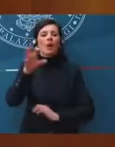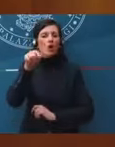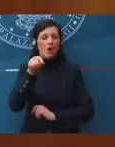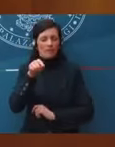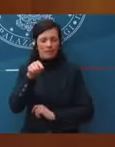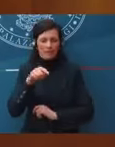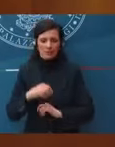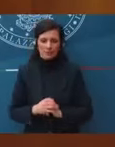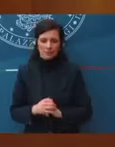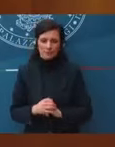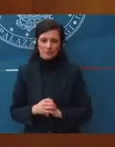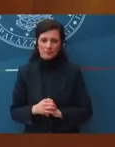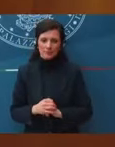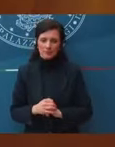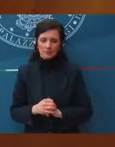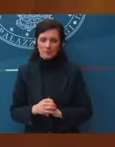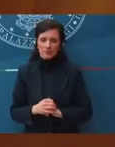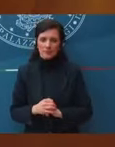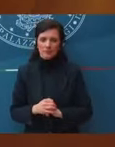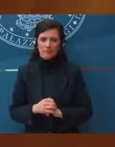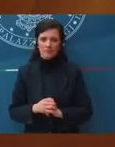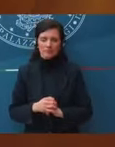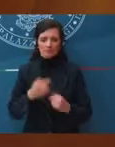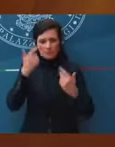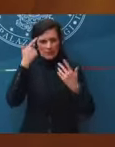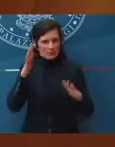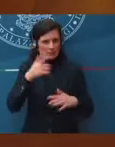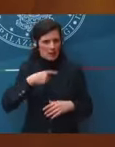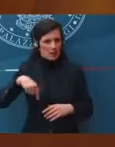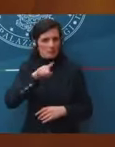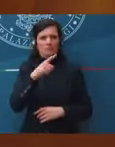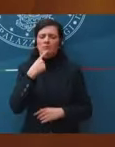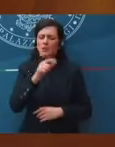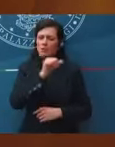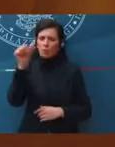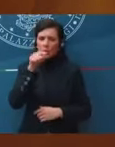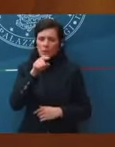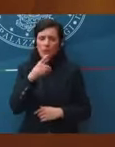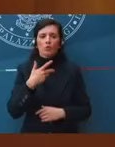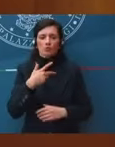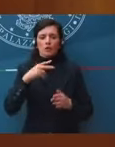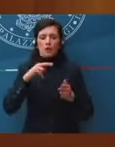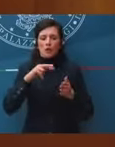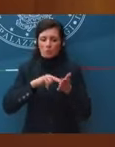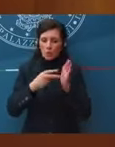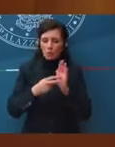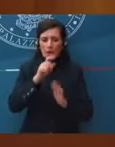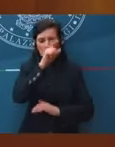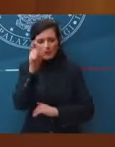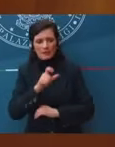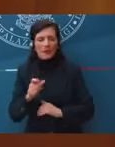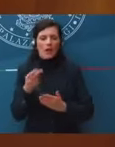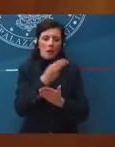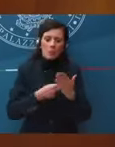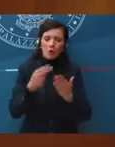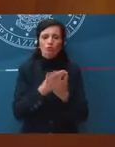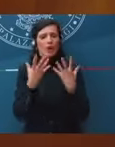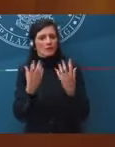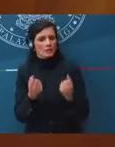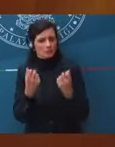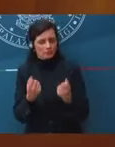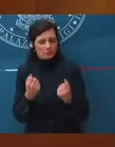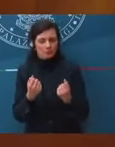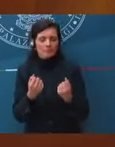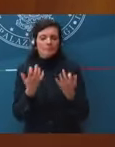Sappiamo che lei stesso lo ha detto, che ci sono una serie di problemi in Italia nell'attuazione dei progetti e come dimostra la